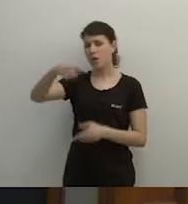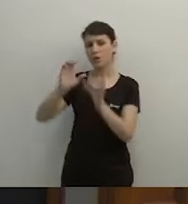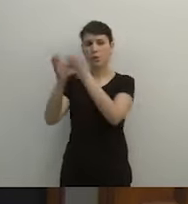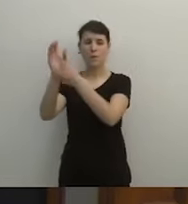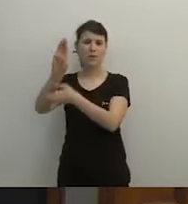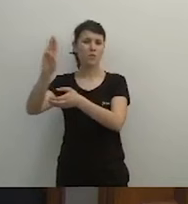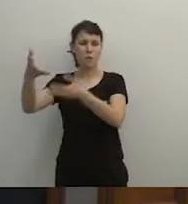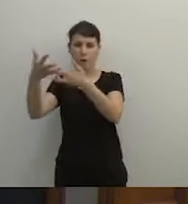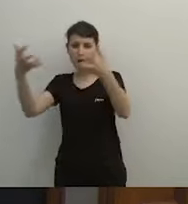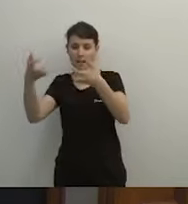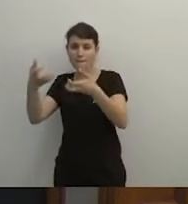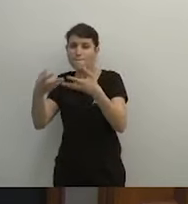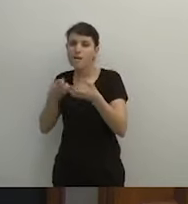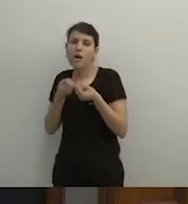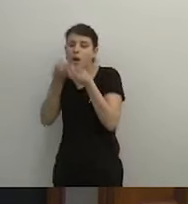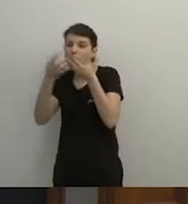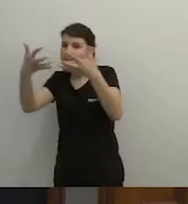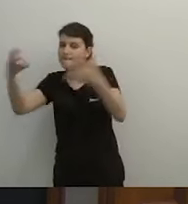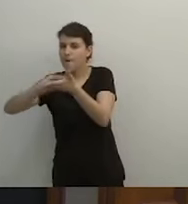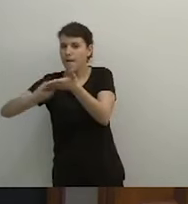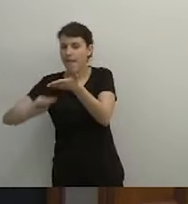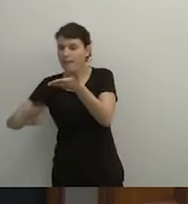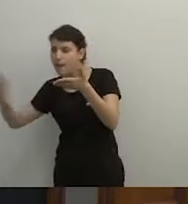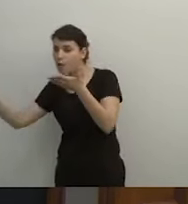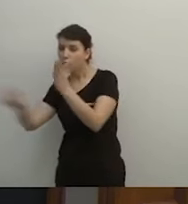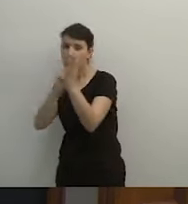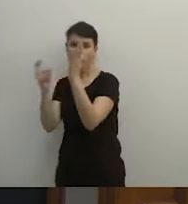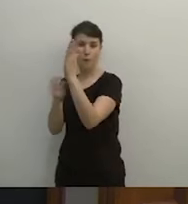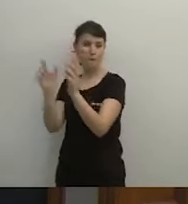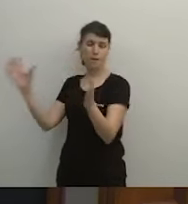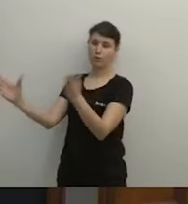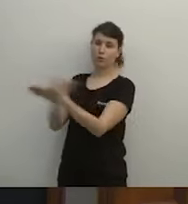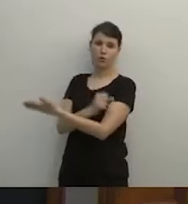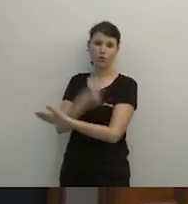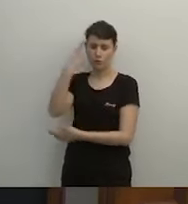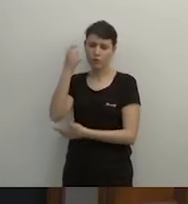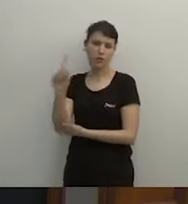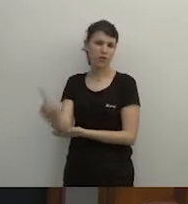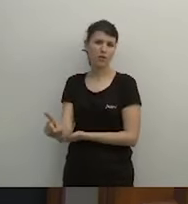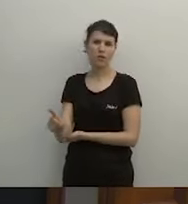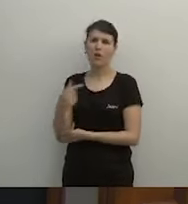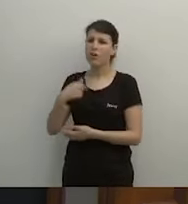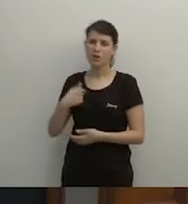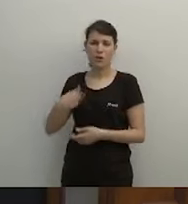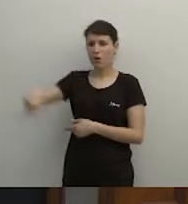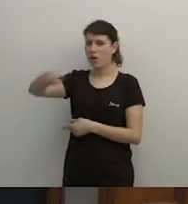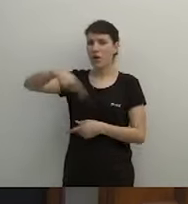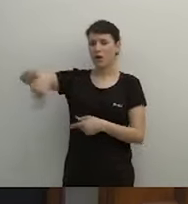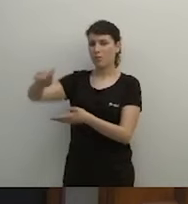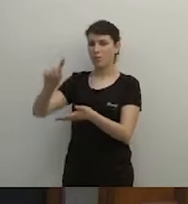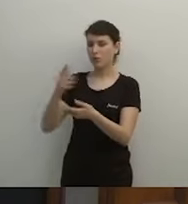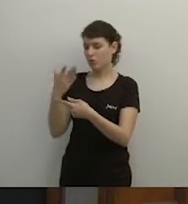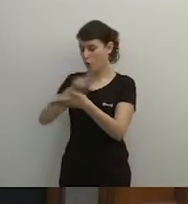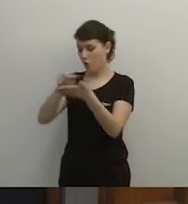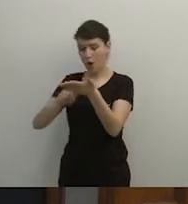Partit Popular en la redacció d'aquest informe, com han dit el senyor Dolon i com ha dit el senyor Castillo. És més, crec que ni vos l'han passat abans d'aprovar-lo en el dictamen.